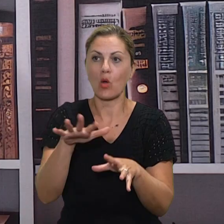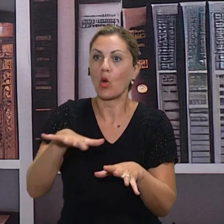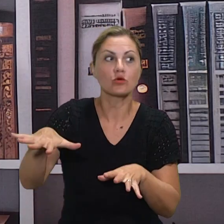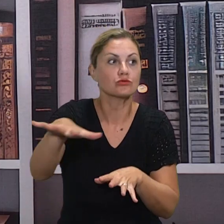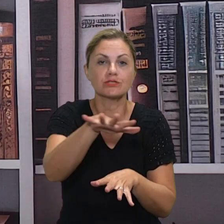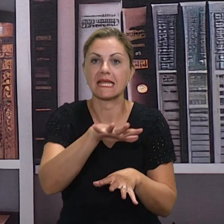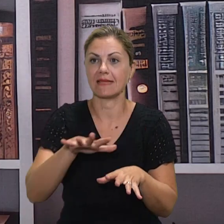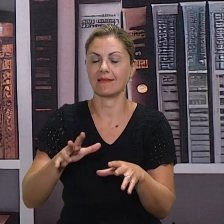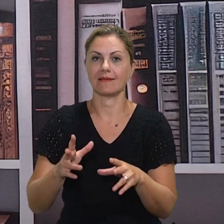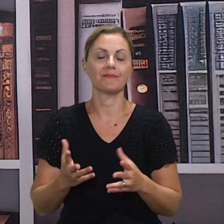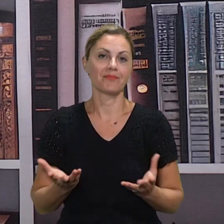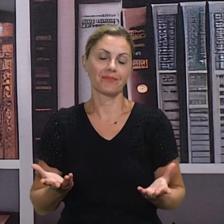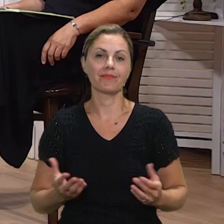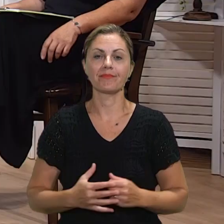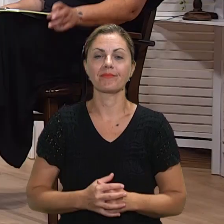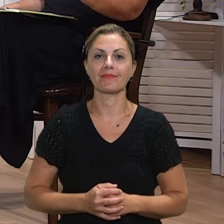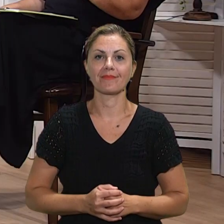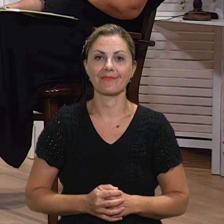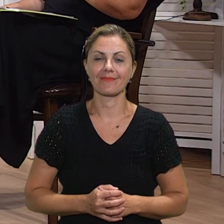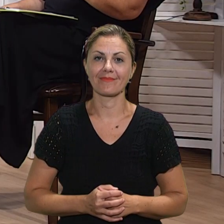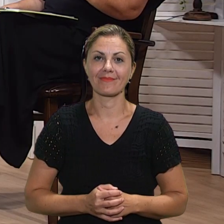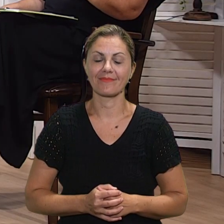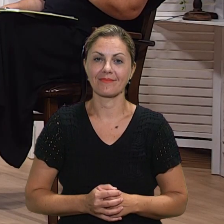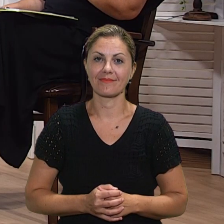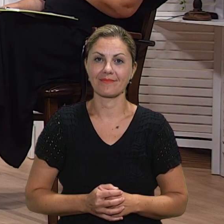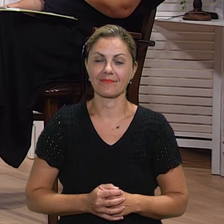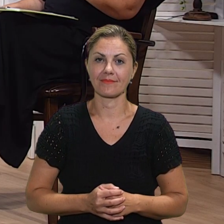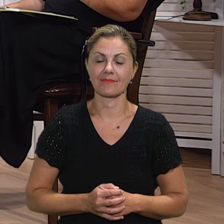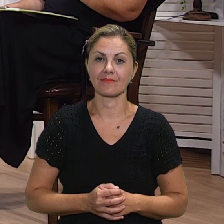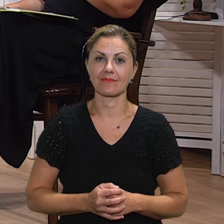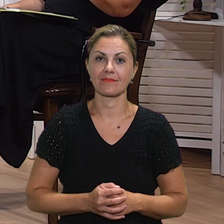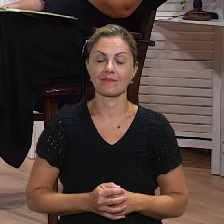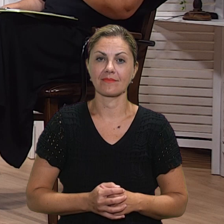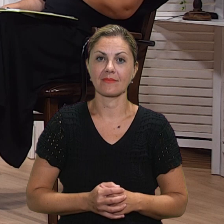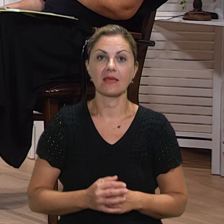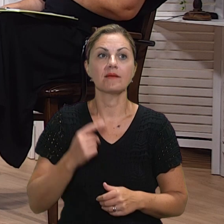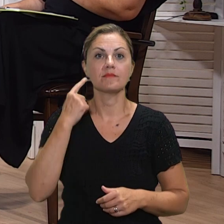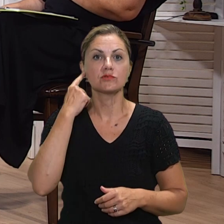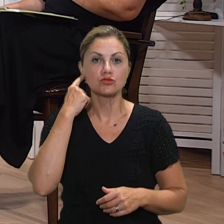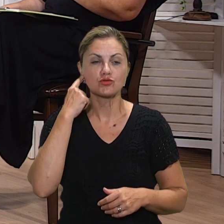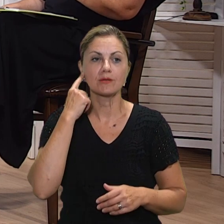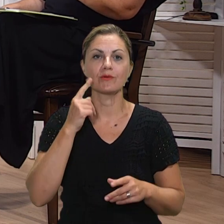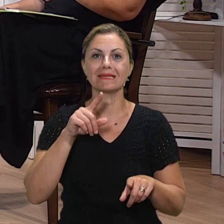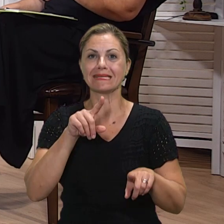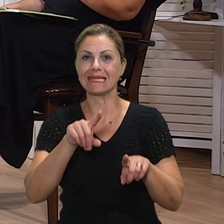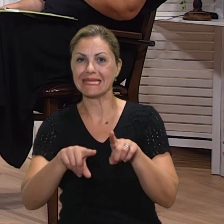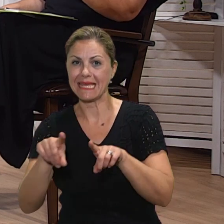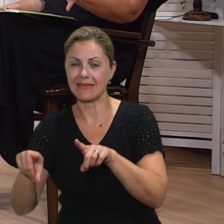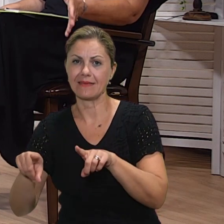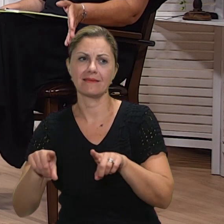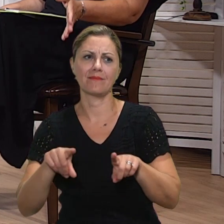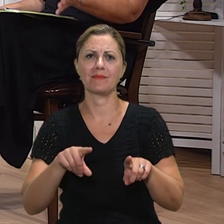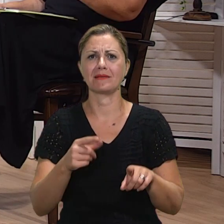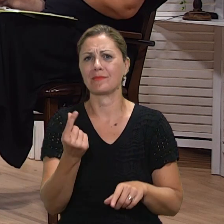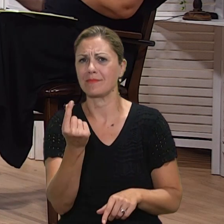prosvjeti u ovom nekakvom školstvu. Učiteljice Mančićevo svjedočili smo štrajkovima prosvjetnih djelatnika loše ste imali